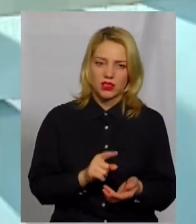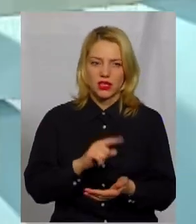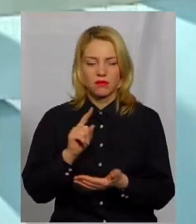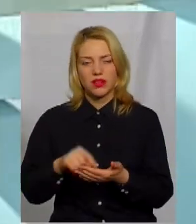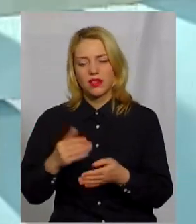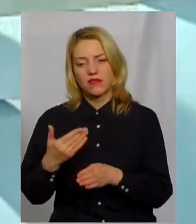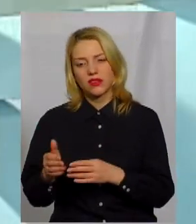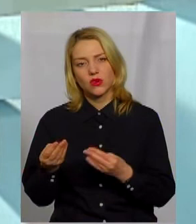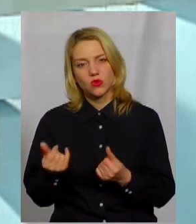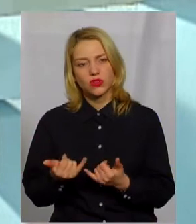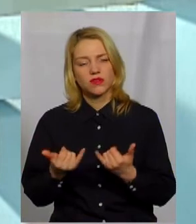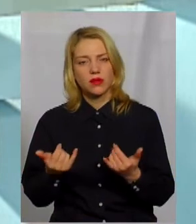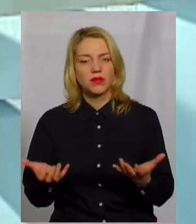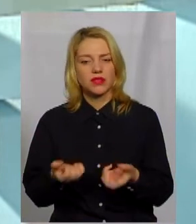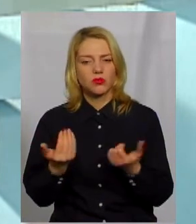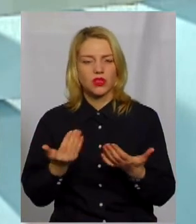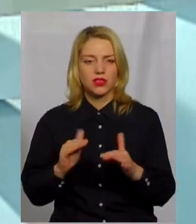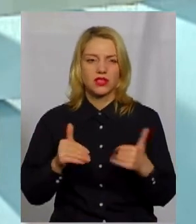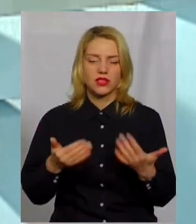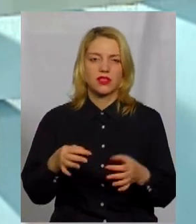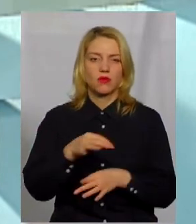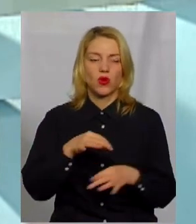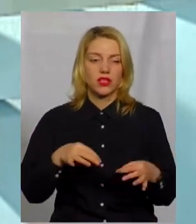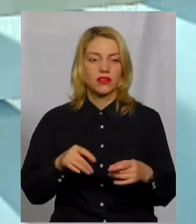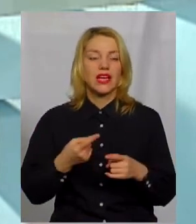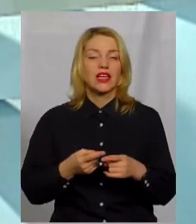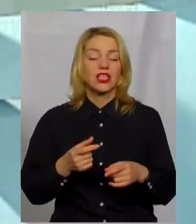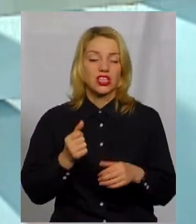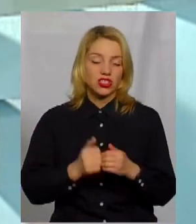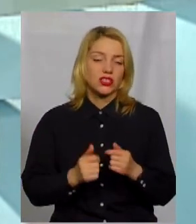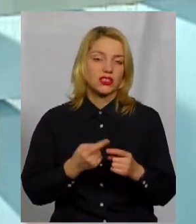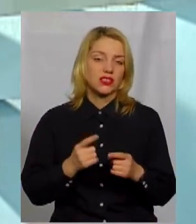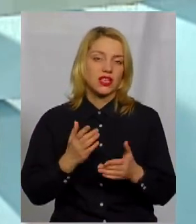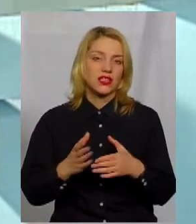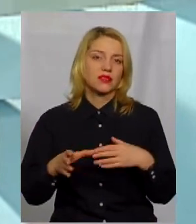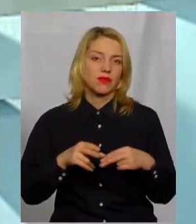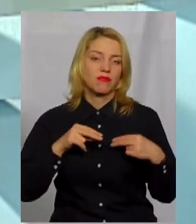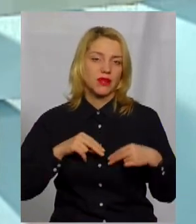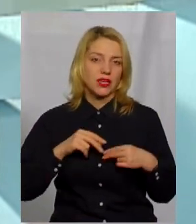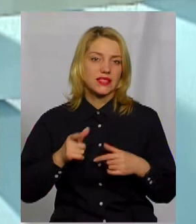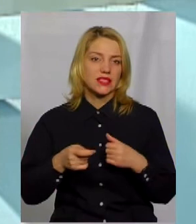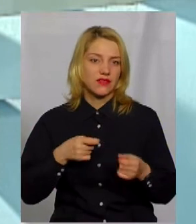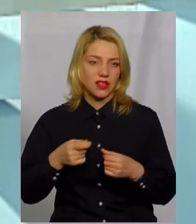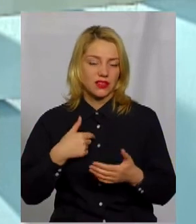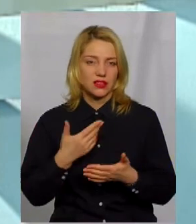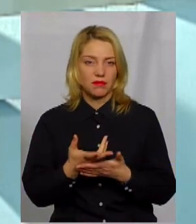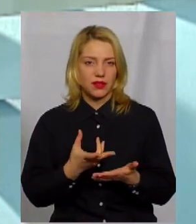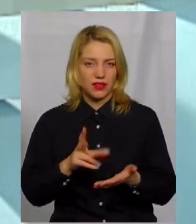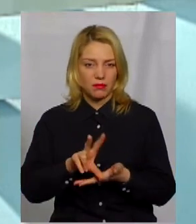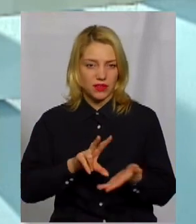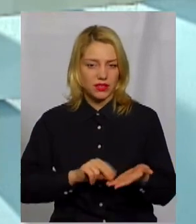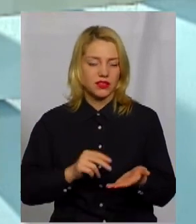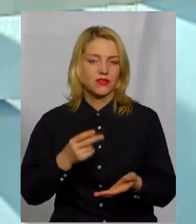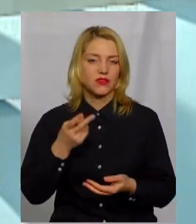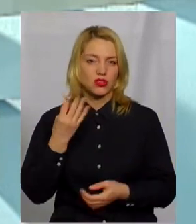питання виділення коштів на підтримку якихось ініціатив, проєктів, дуже часто це є співпраця з владою. І я наведу приклад, коли в 2014